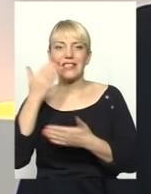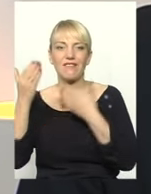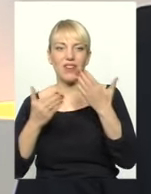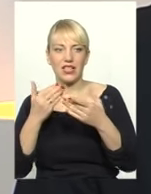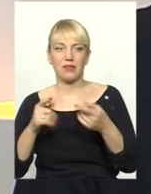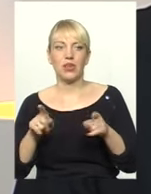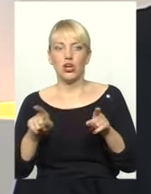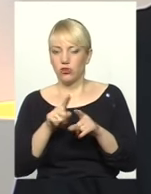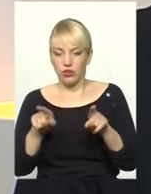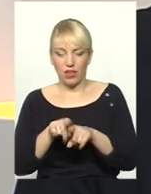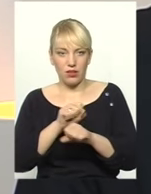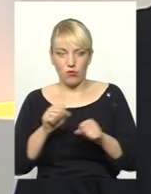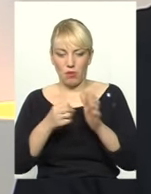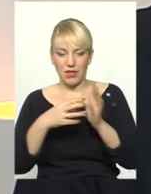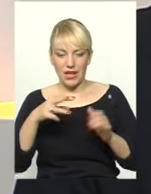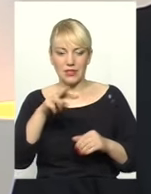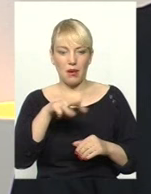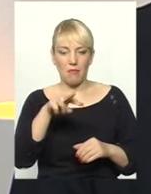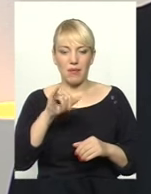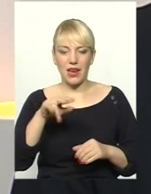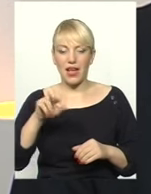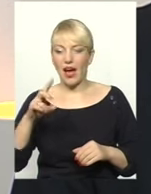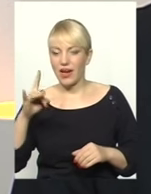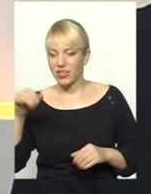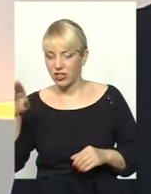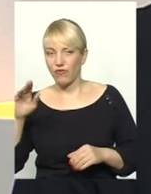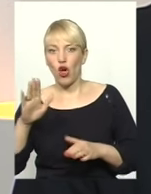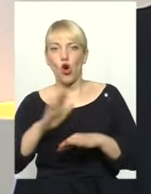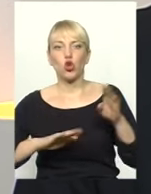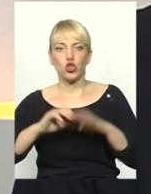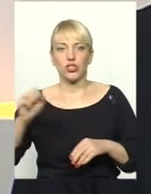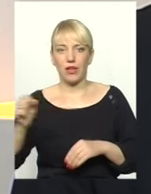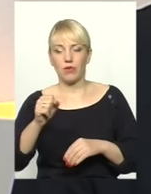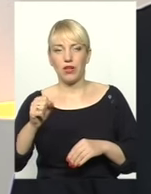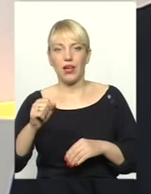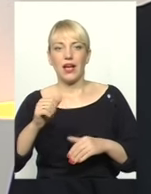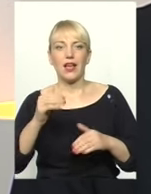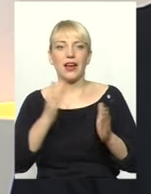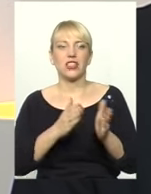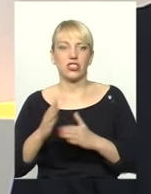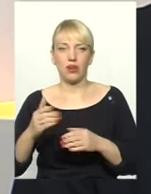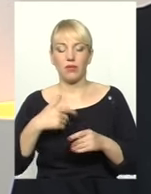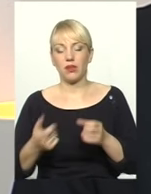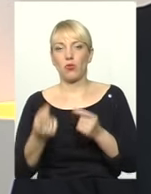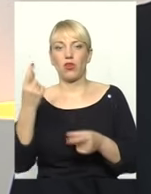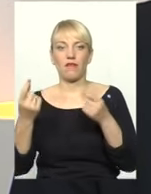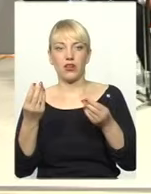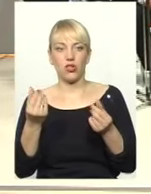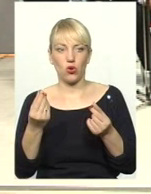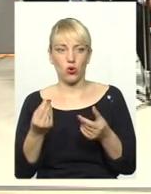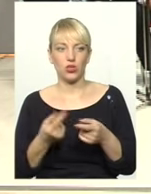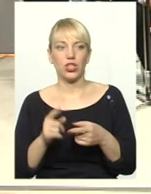що так не можна 15 мільярдів у ручному режимі. А потім появляється дійсні огорожі, появляється, вибачте, підсипка,